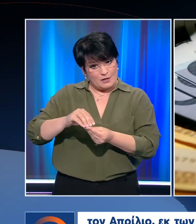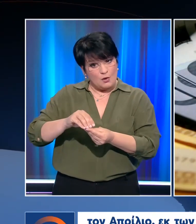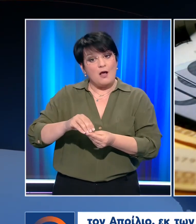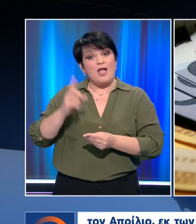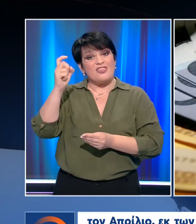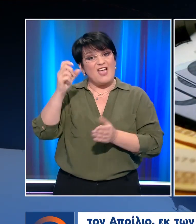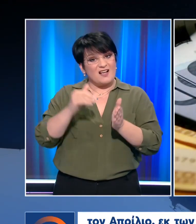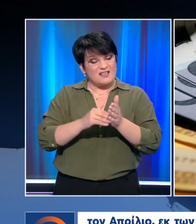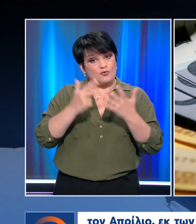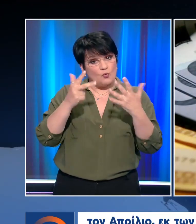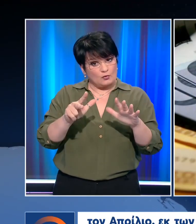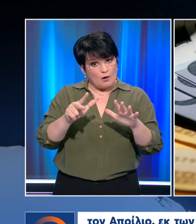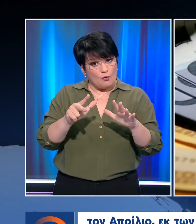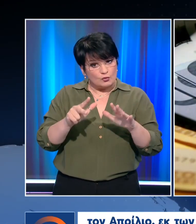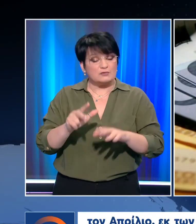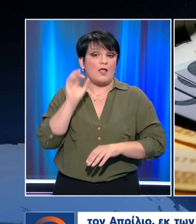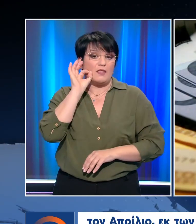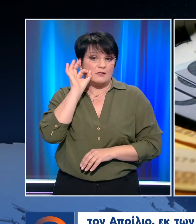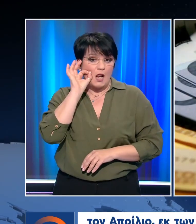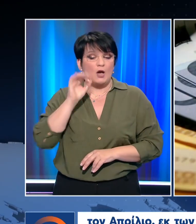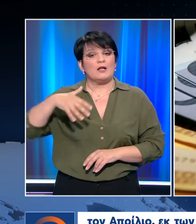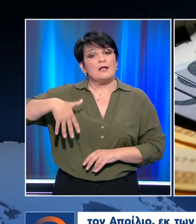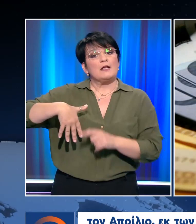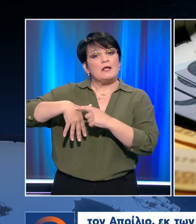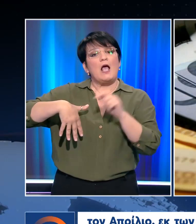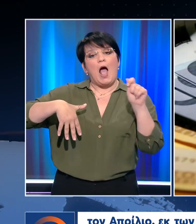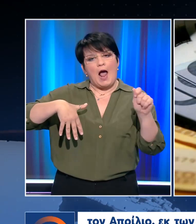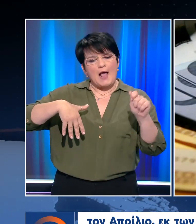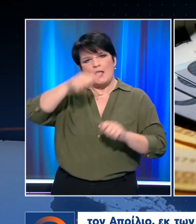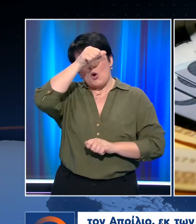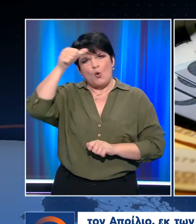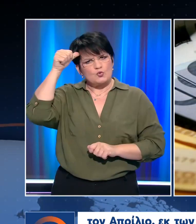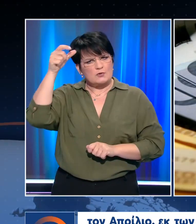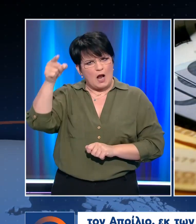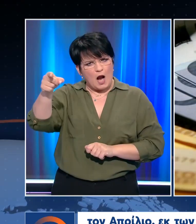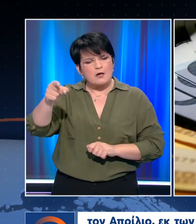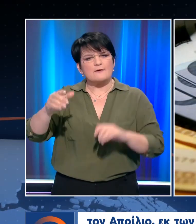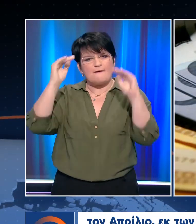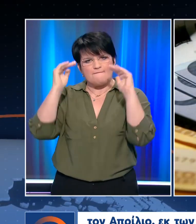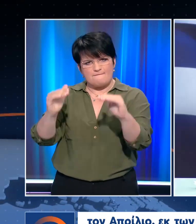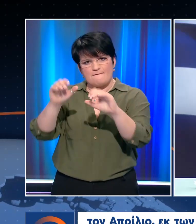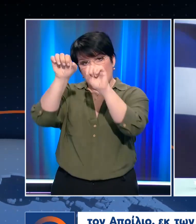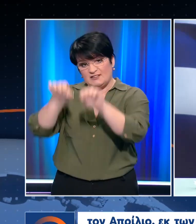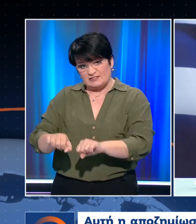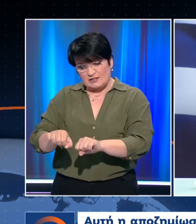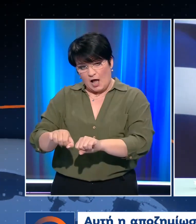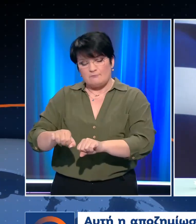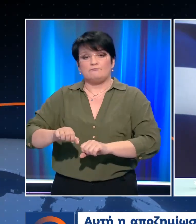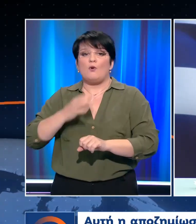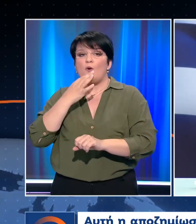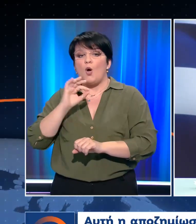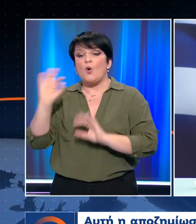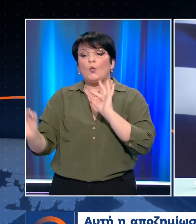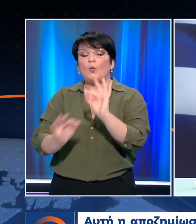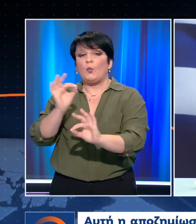οποίων οι 10.800 είναι σε Θεσσαλονίκη, Αχαΐα και Κοζάνη που παραμένουν στο κόκκινο και δεν άνοιξαν σήμερα. Αυτή η αποζημίωση